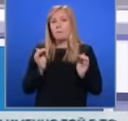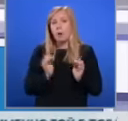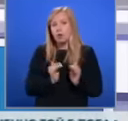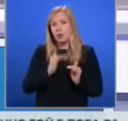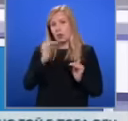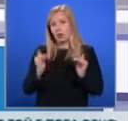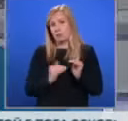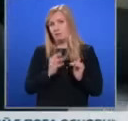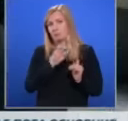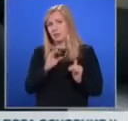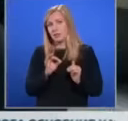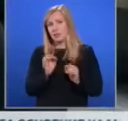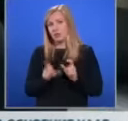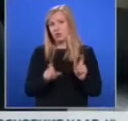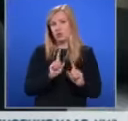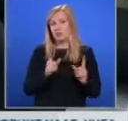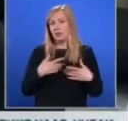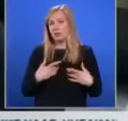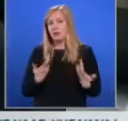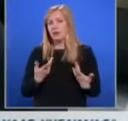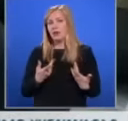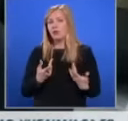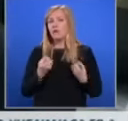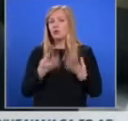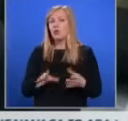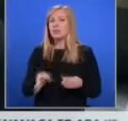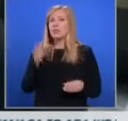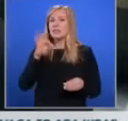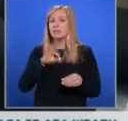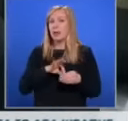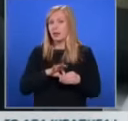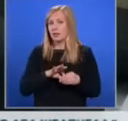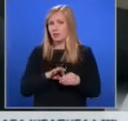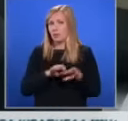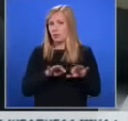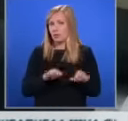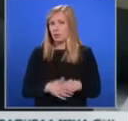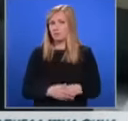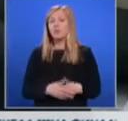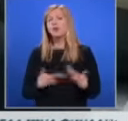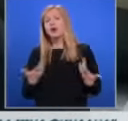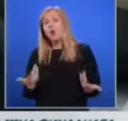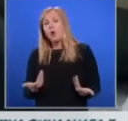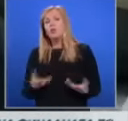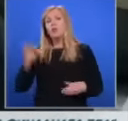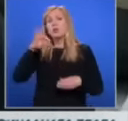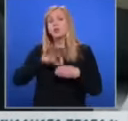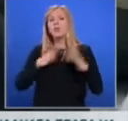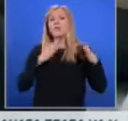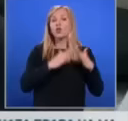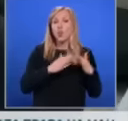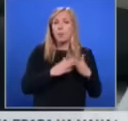няма да има. Хората, които гласуват в подвижни секции, т.е. хора по думове, хора с